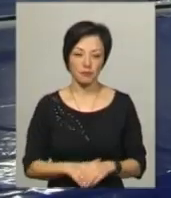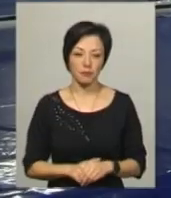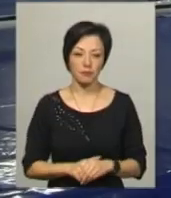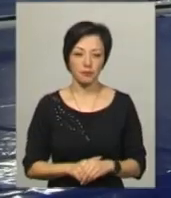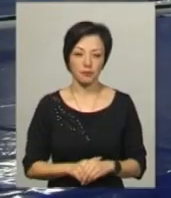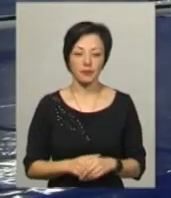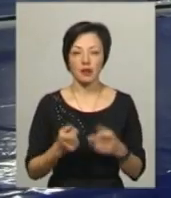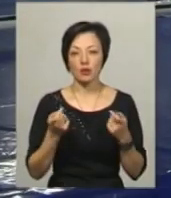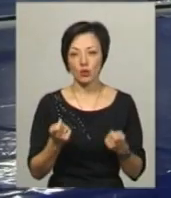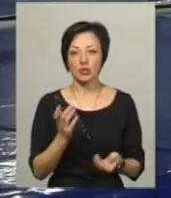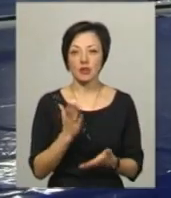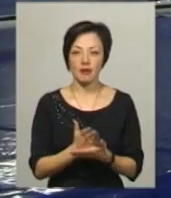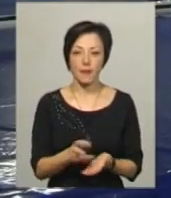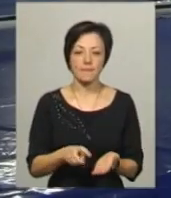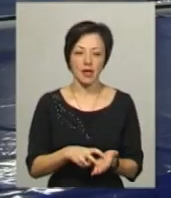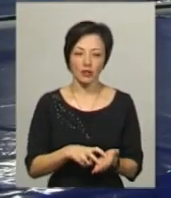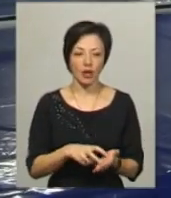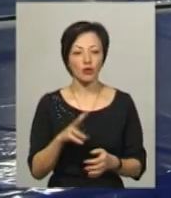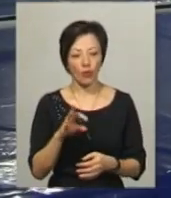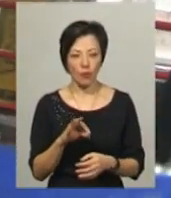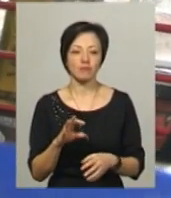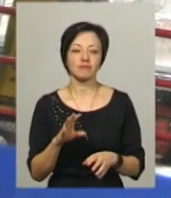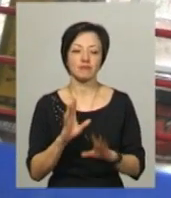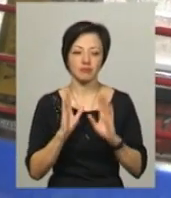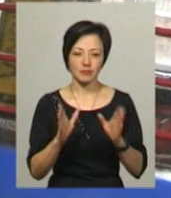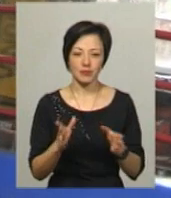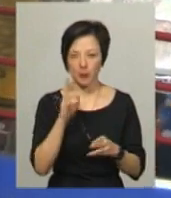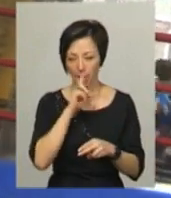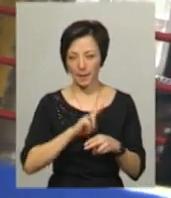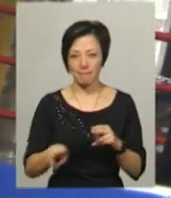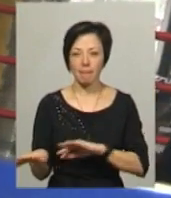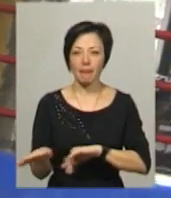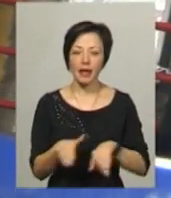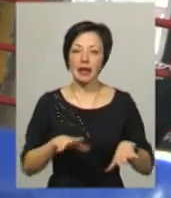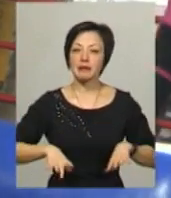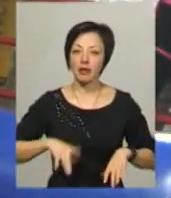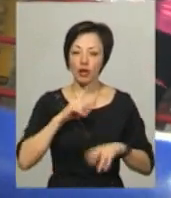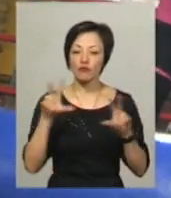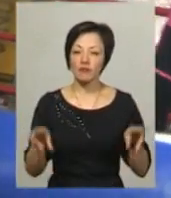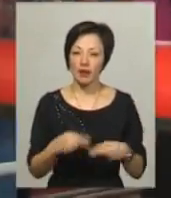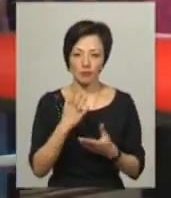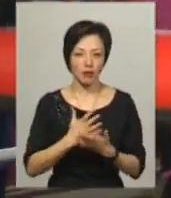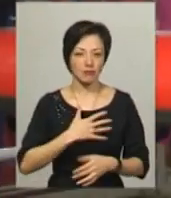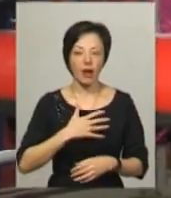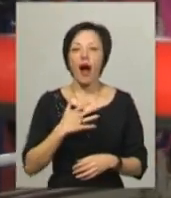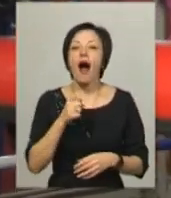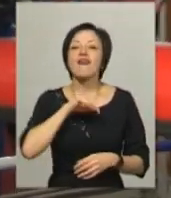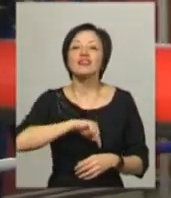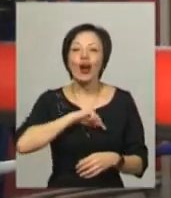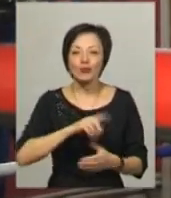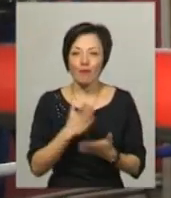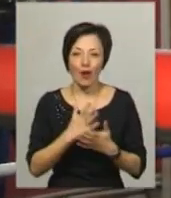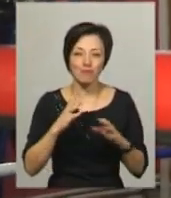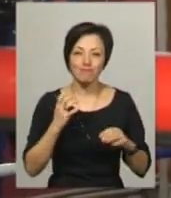Трошки є мандраж, але він пройде. Тренер Богдан Симчук каже, вдачу дівчата мають бійцівську. Ауріка це підтверджує.